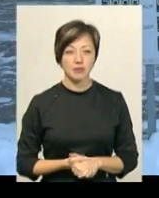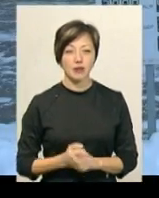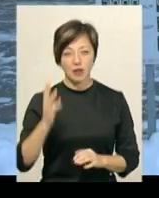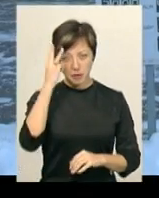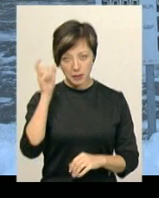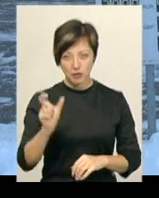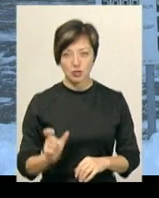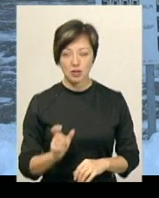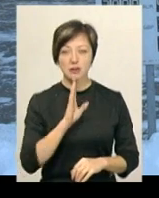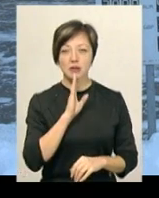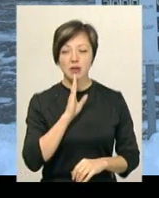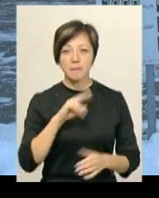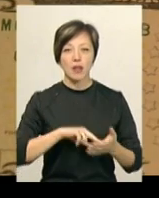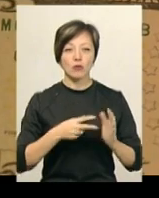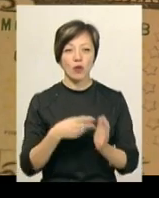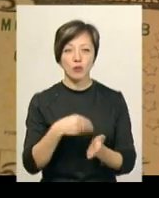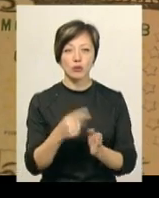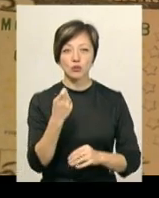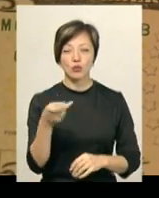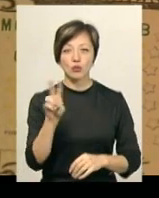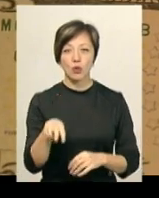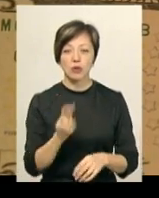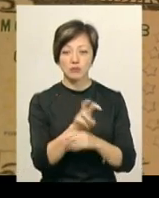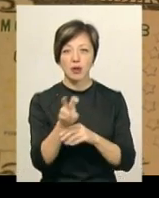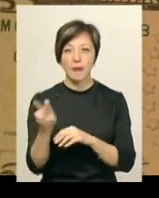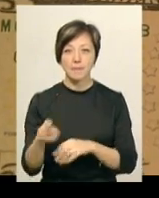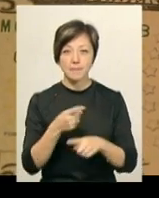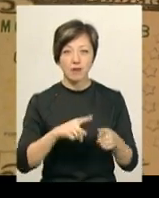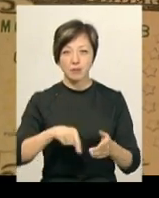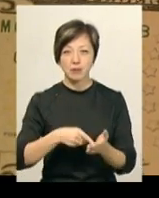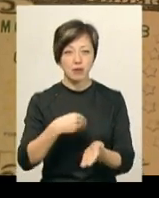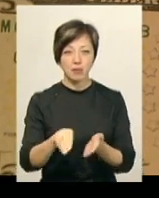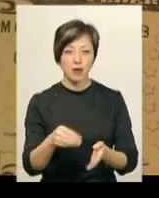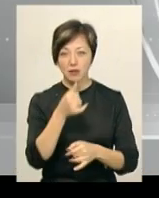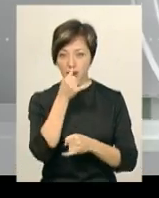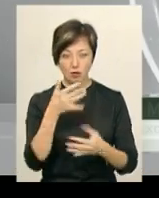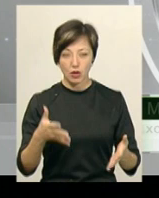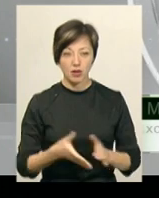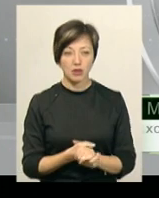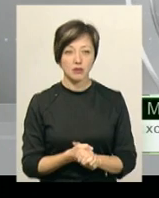Хмельничанка Марія Іванюк планувала купити 100 доларів. Обійшла півміста, але придбати валюту не змогла.